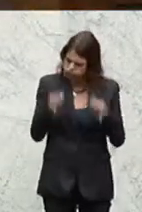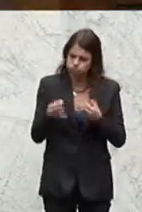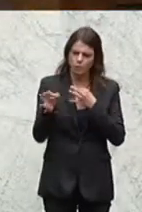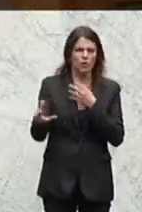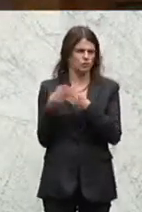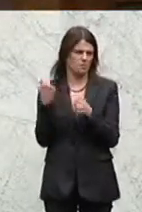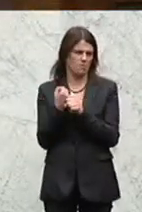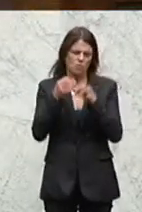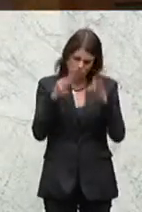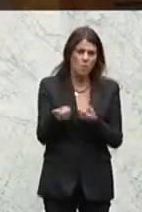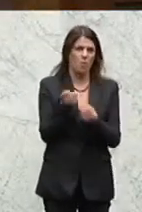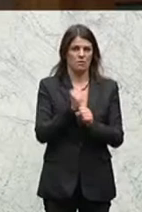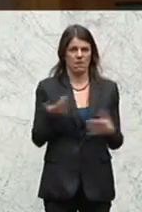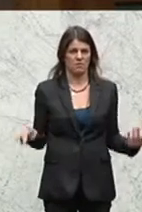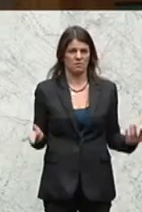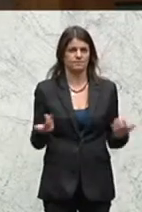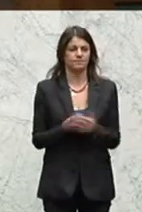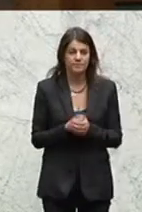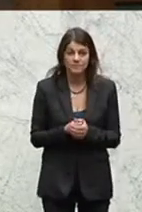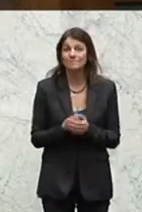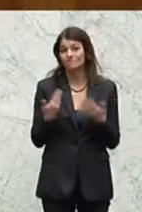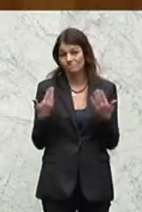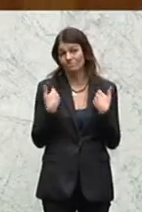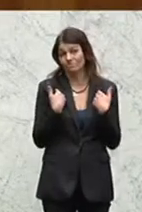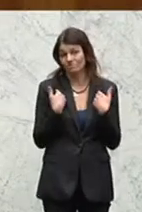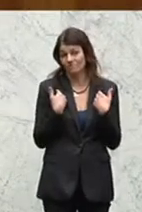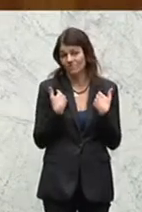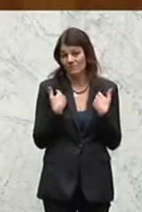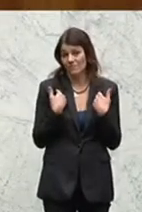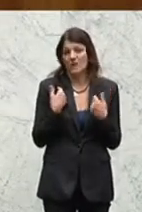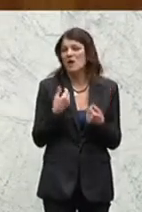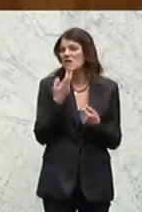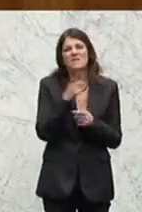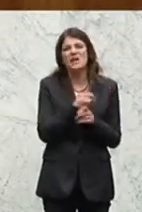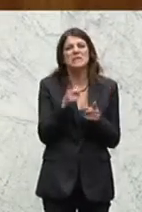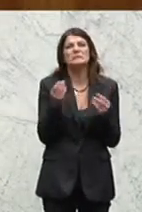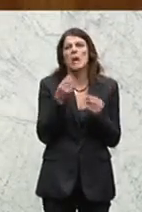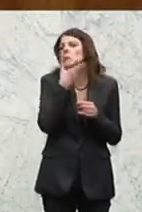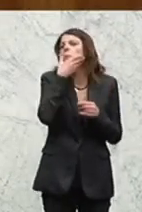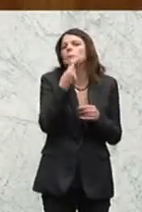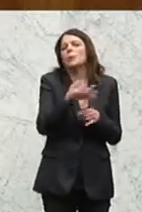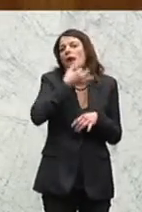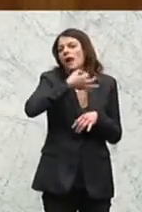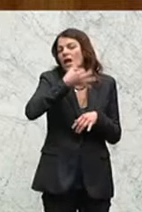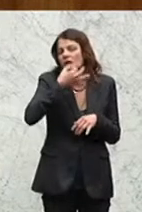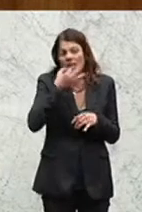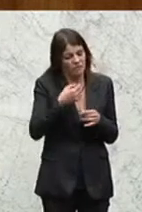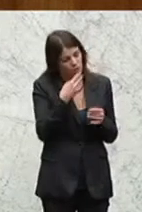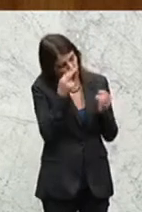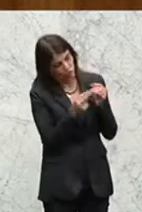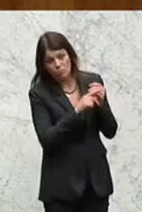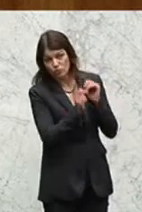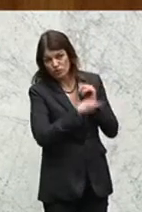Politik gemacht wird. Und wir werden und wir machen es auch nicht, Dinge schön zu reden, was das Budget 2016 betrifft.